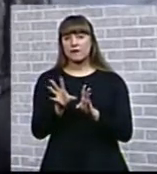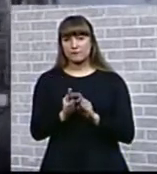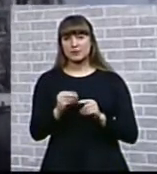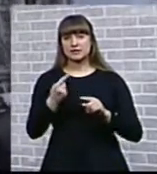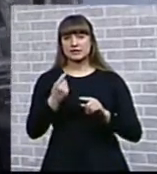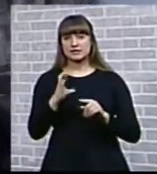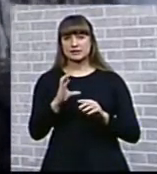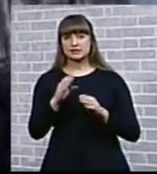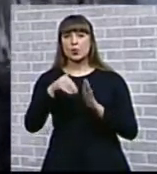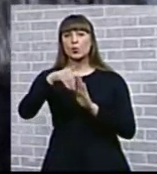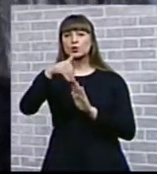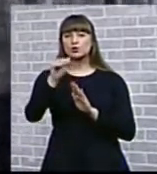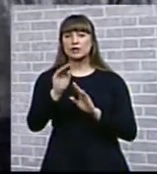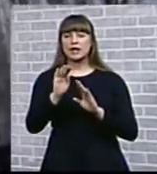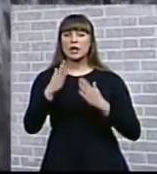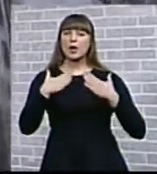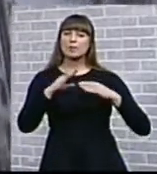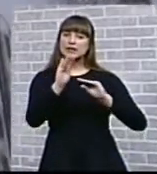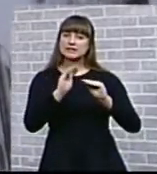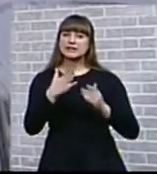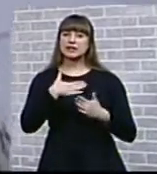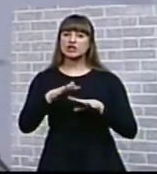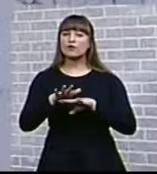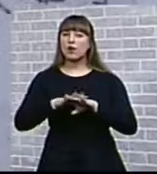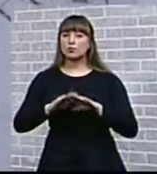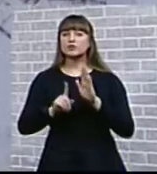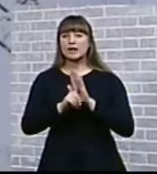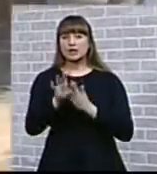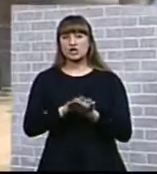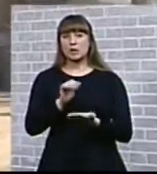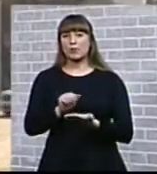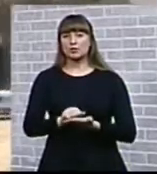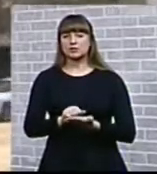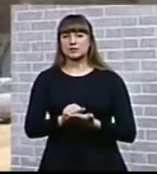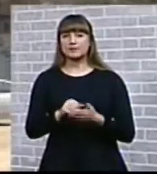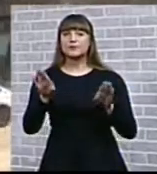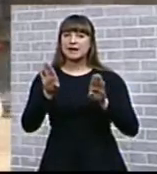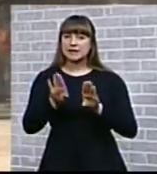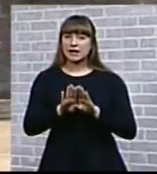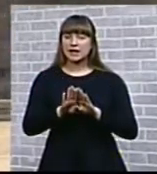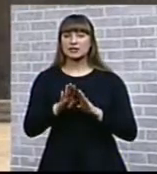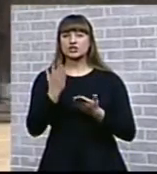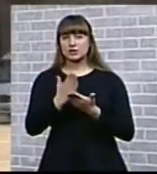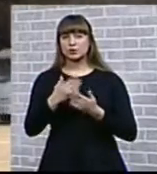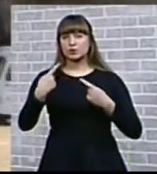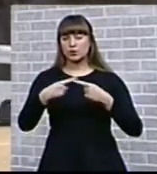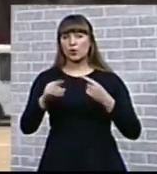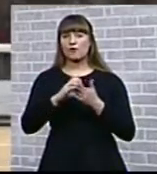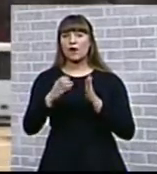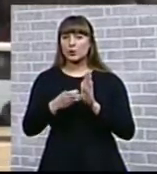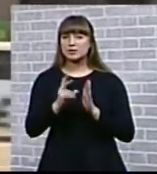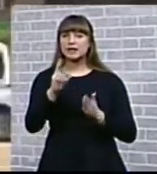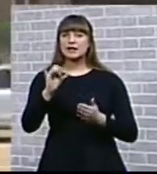улучшением благосостояния нашего общества его начали портить. Такая же участь у другого жилого комплекса